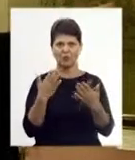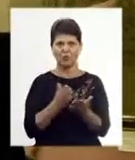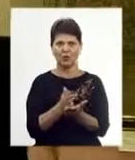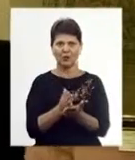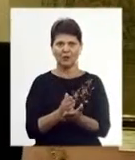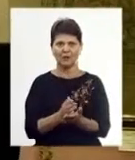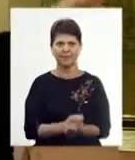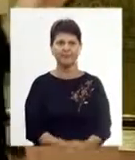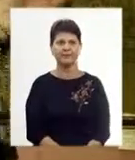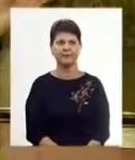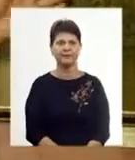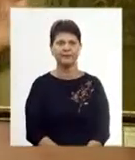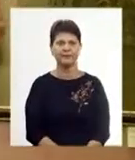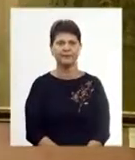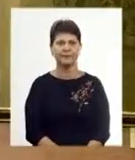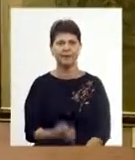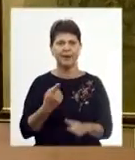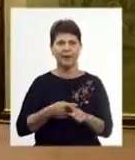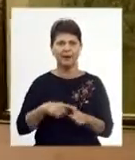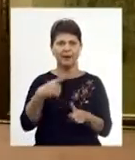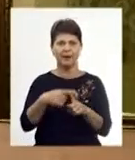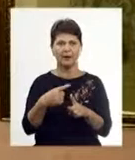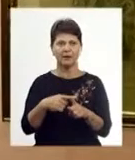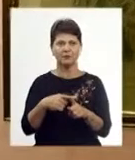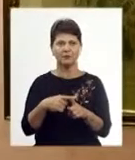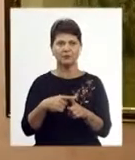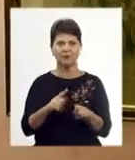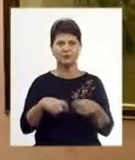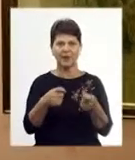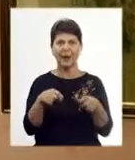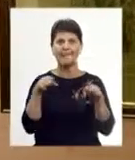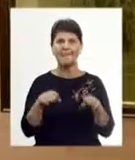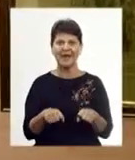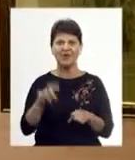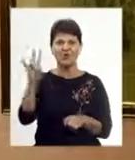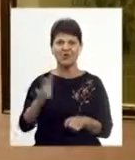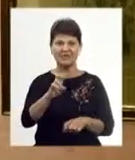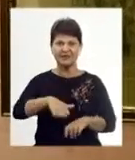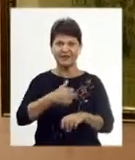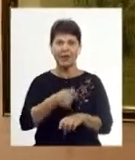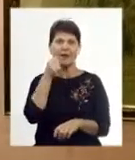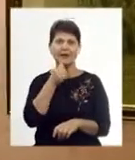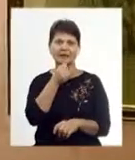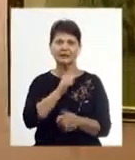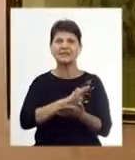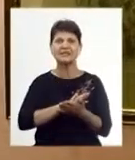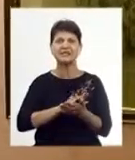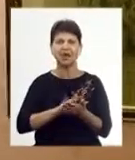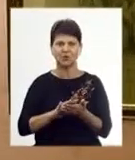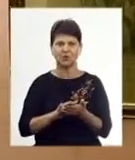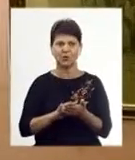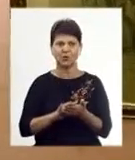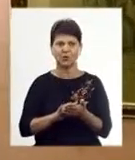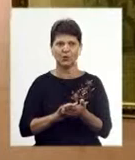антимінц – це як христов і він дається як благословення архієрея на право священнику звершувати таєнство Святої Євхарисії, тобто